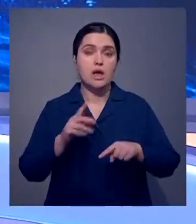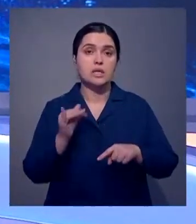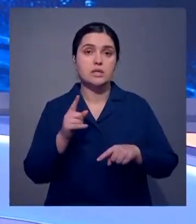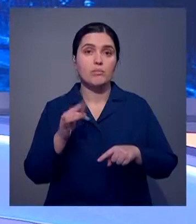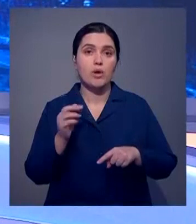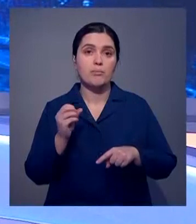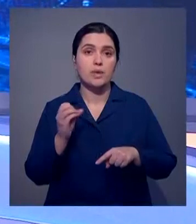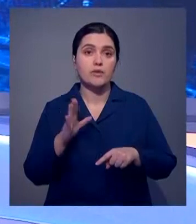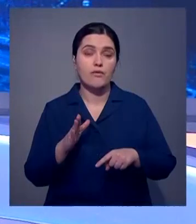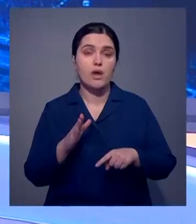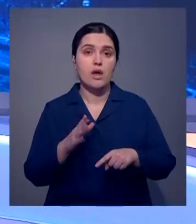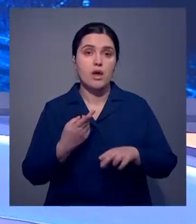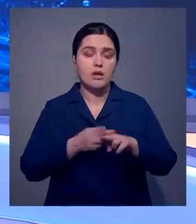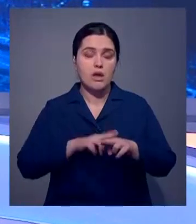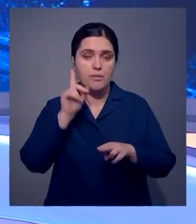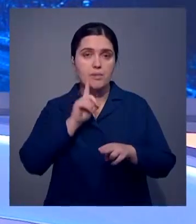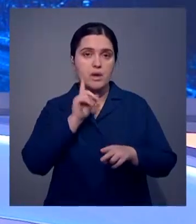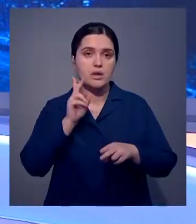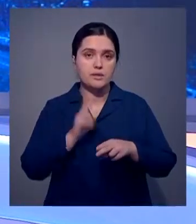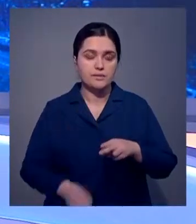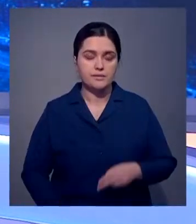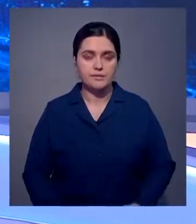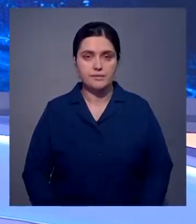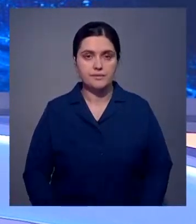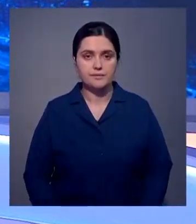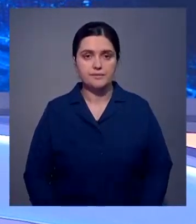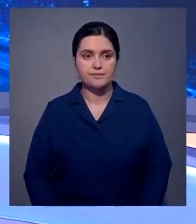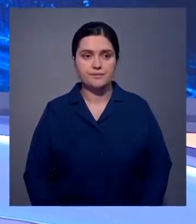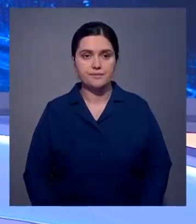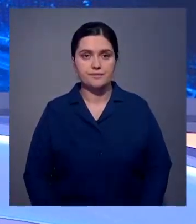Кожа из Мухамбетов. А я на этом с вами прощаюсь. Хорошего вечера.